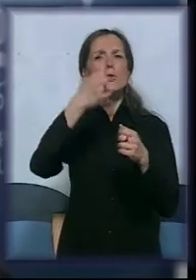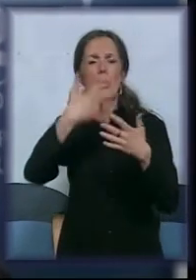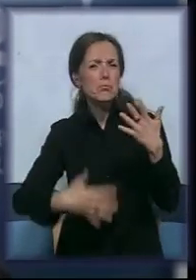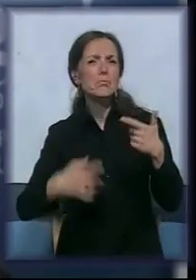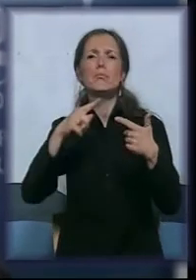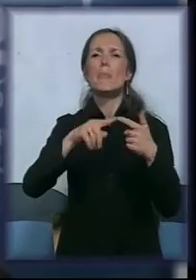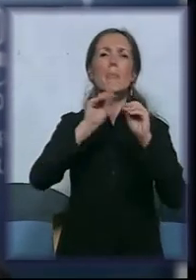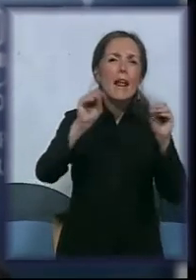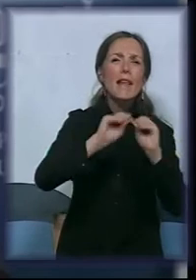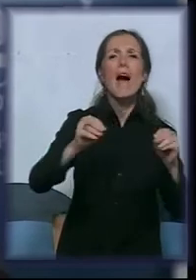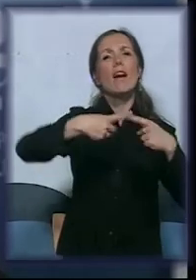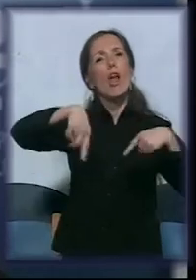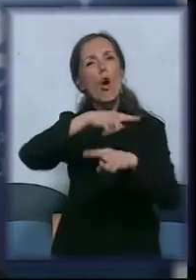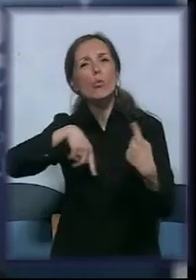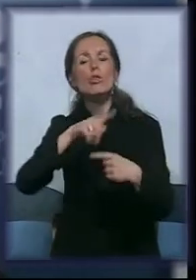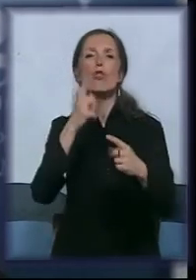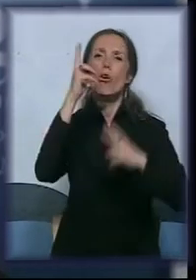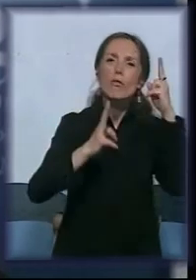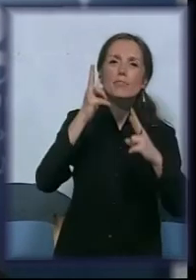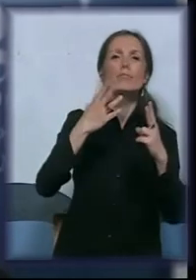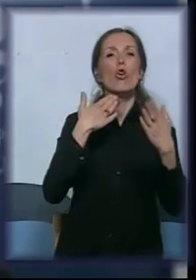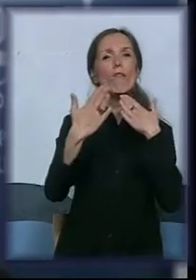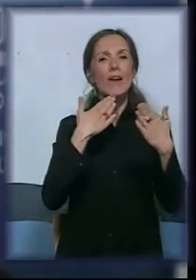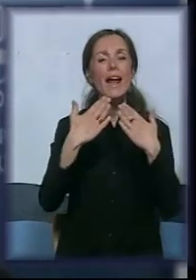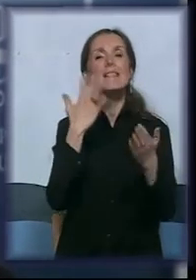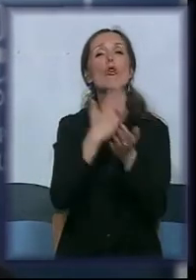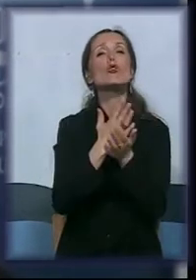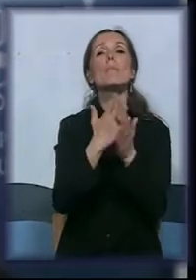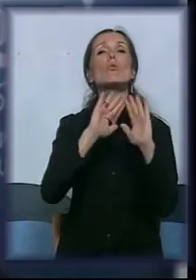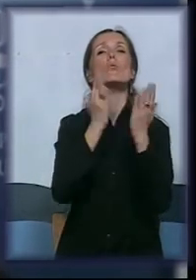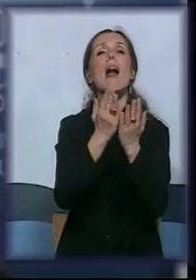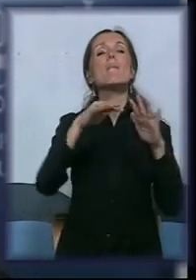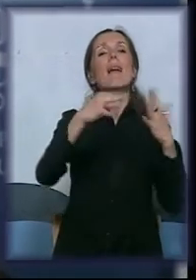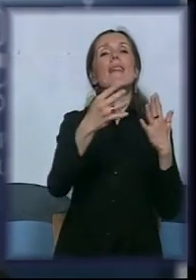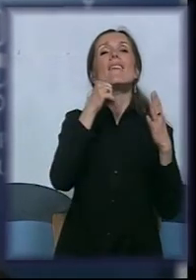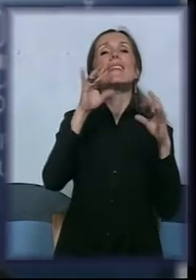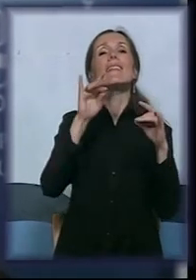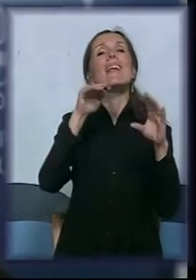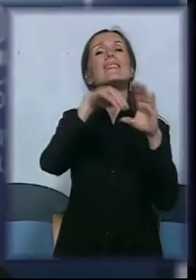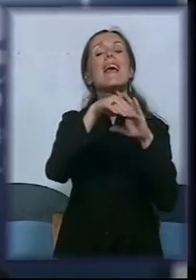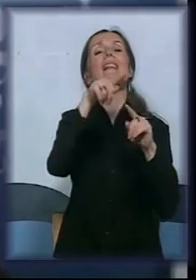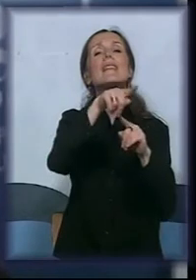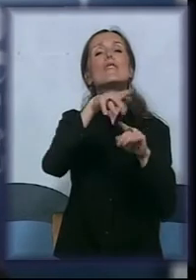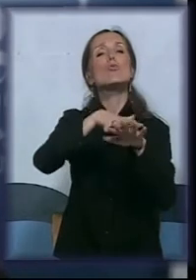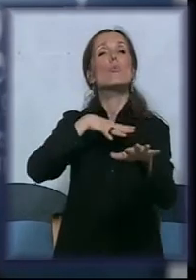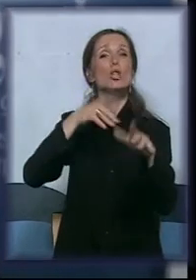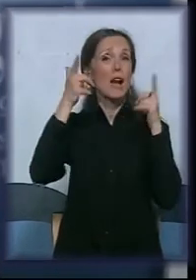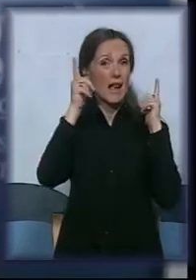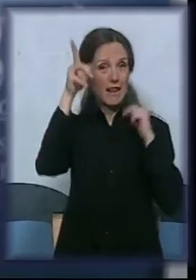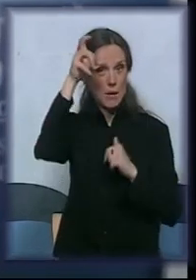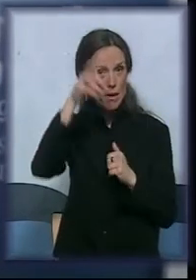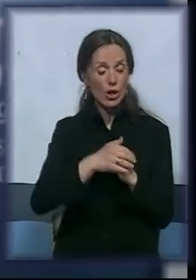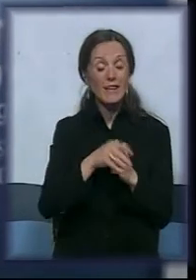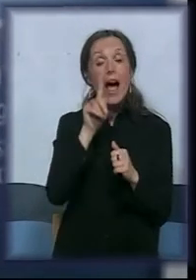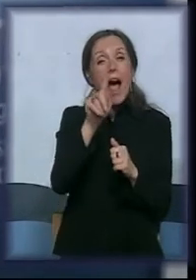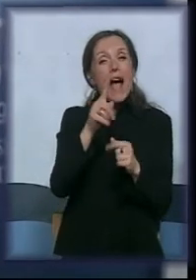radionica, konferencija koje će se održati u salama 9 i 10 skupštine grada, a za razliku od